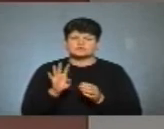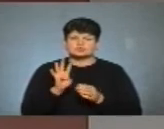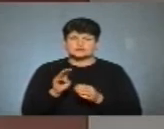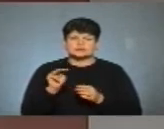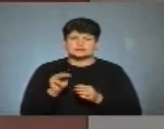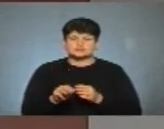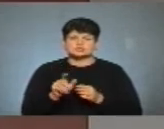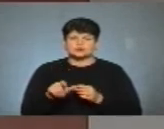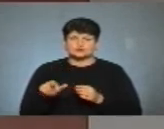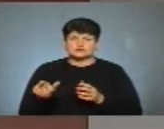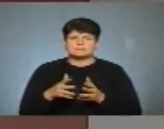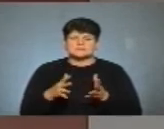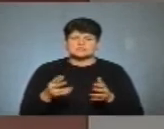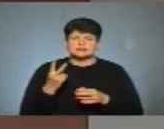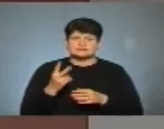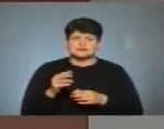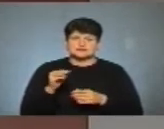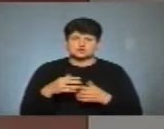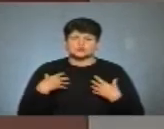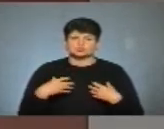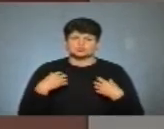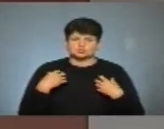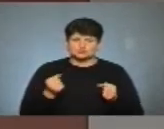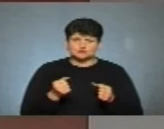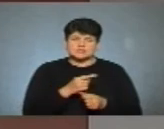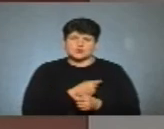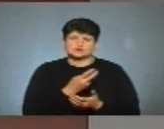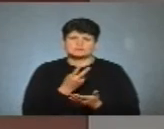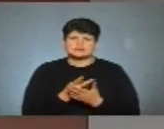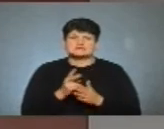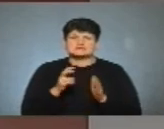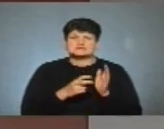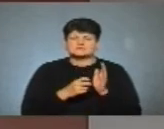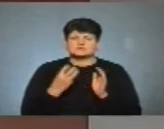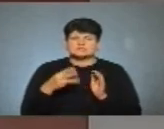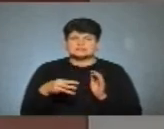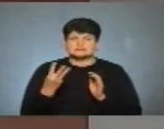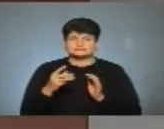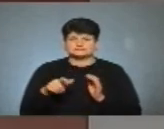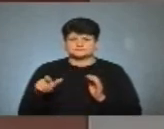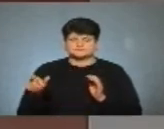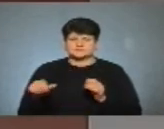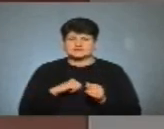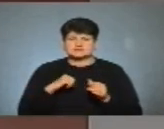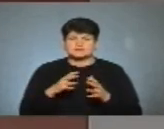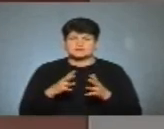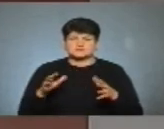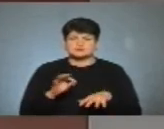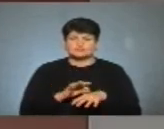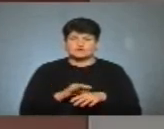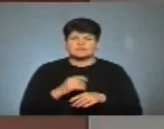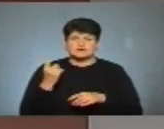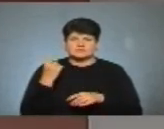тисяч людей, більше як 2 тисячі одужали, а госпіталізували 733 пацієнти. Найбільше інфікованих на